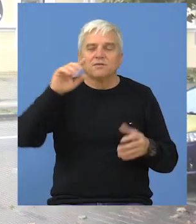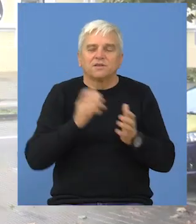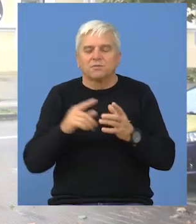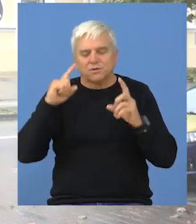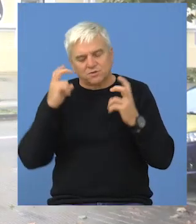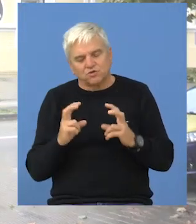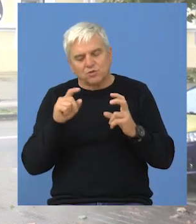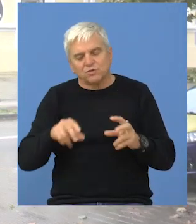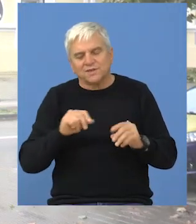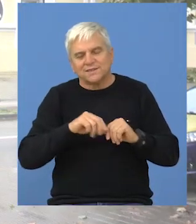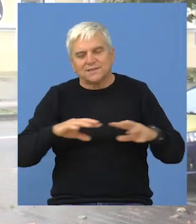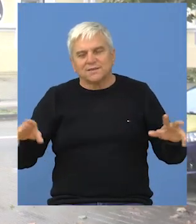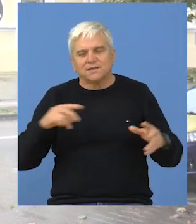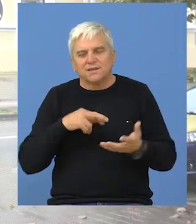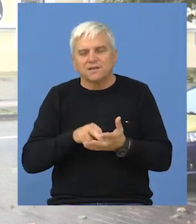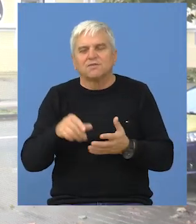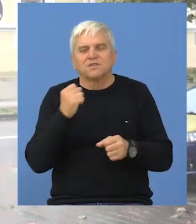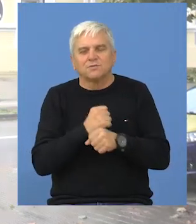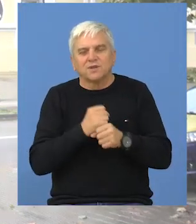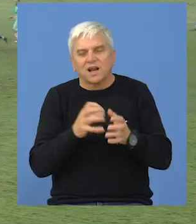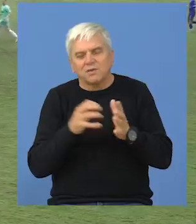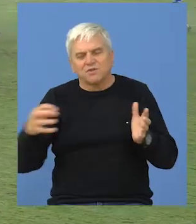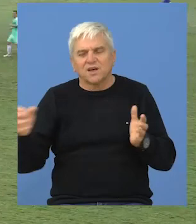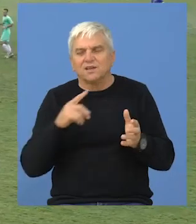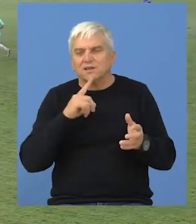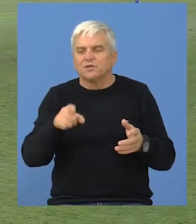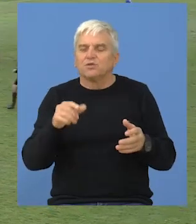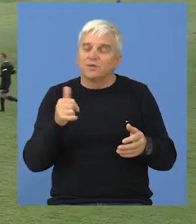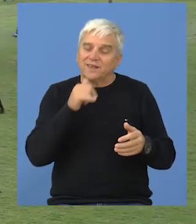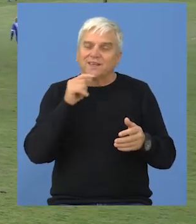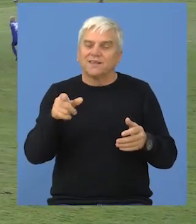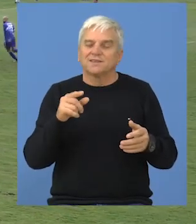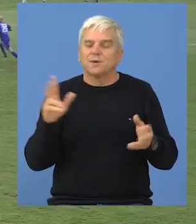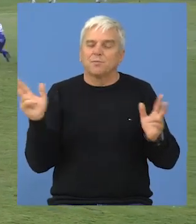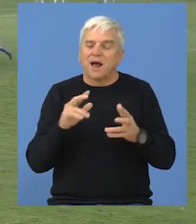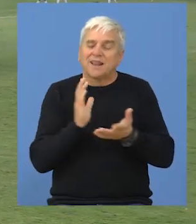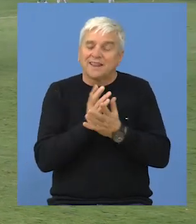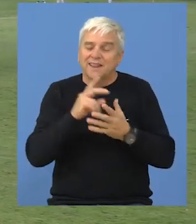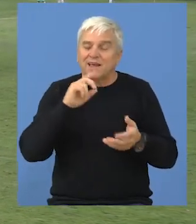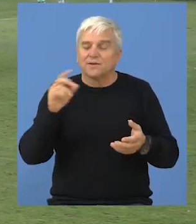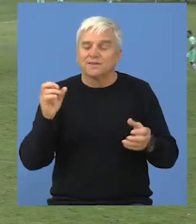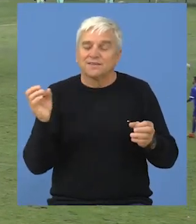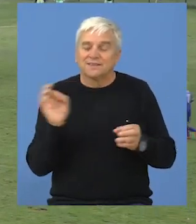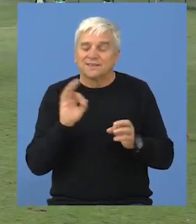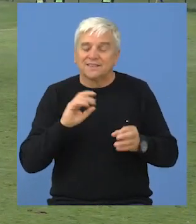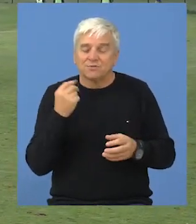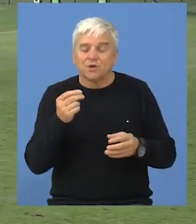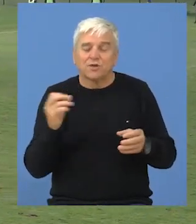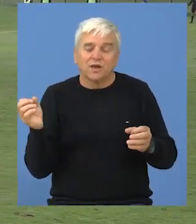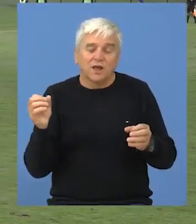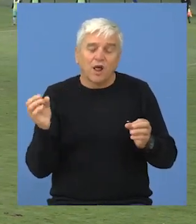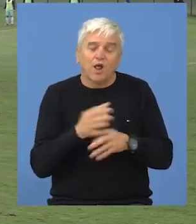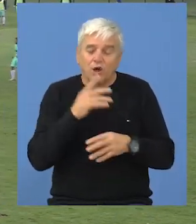poletimo, moramo da ostanemo čvrsto na zemlji, da nastavimo idealno da radimo, također ovo je neki mikrociklus koji smo